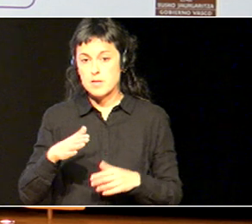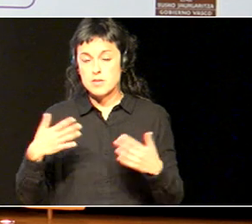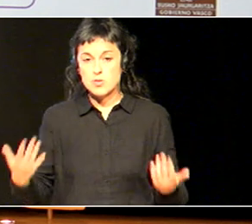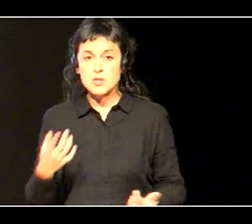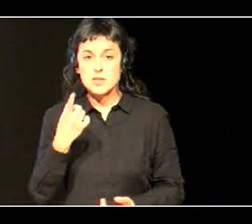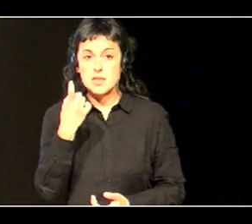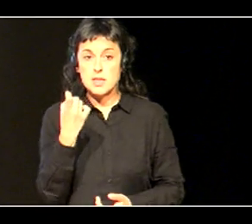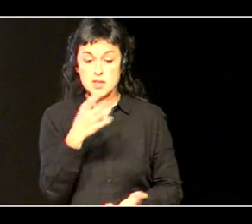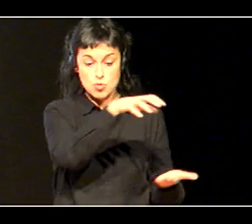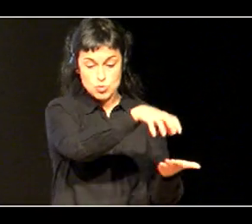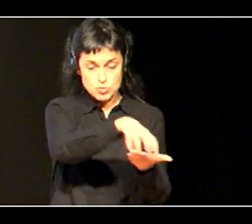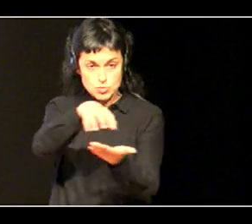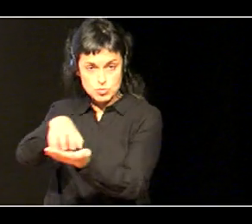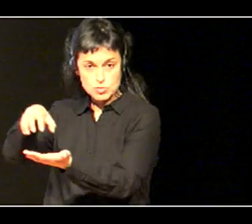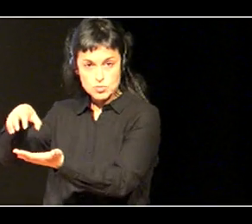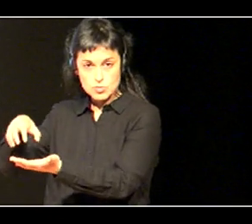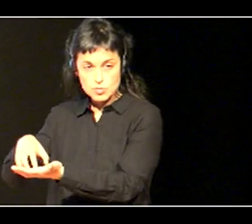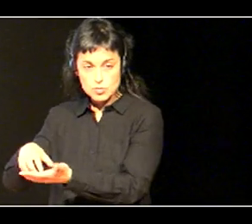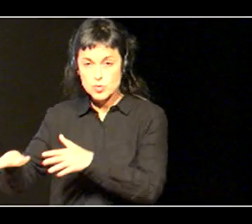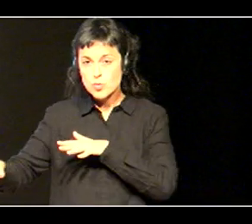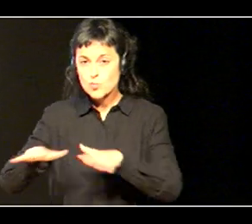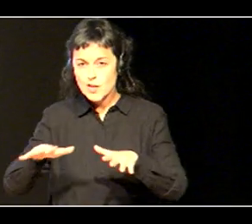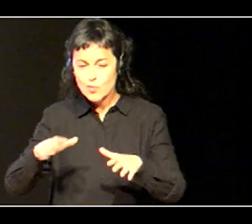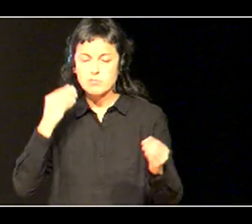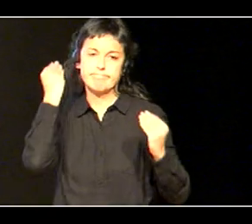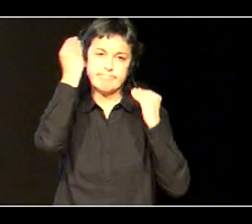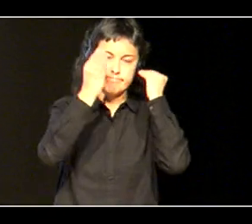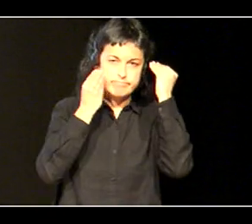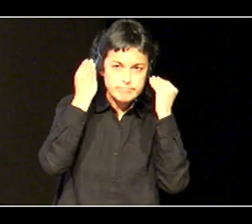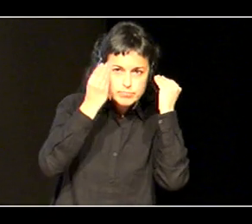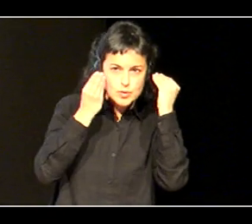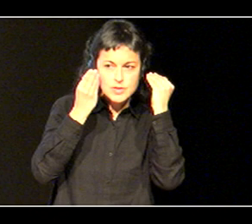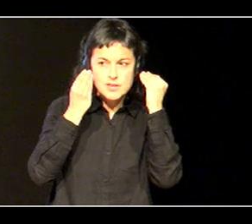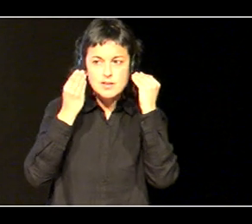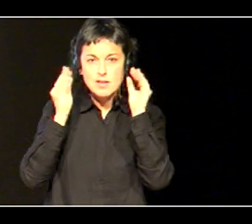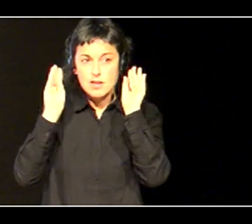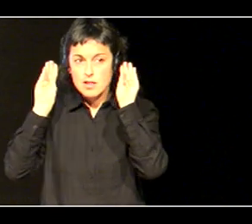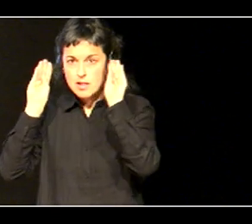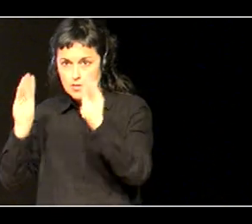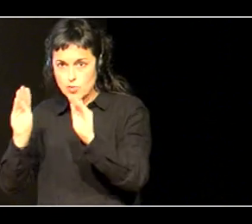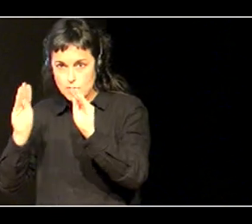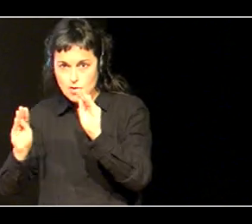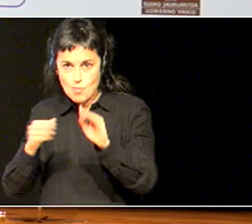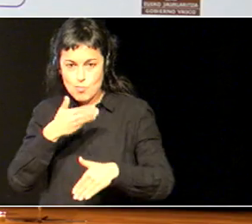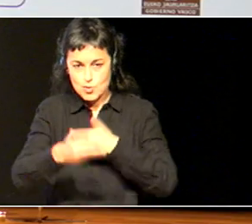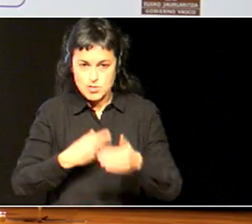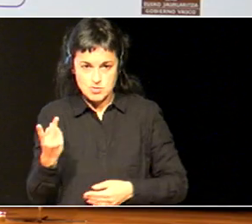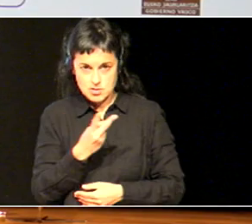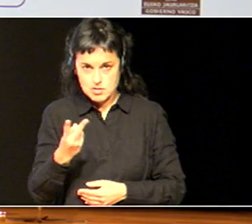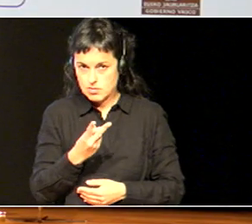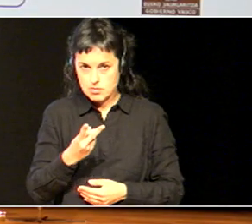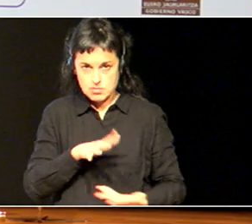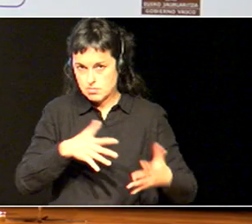ikastetzean martzan jartzea asunarketa ekintza eta prestakuntza prozesuak zoik